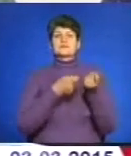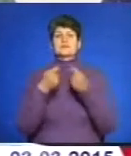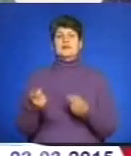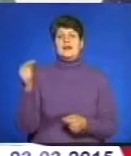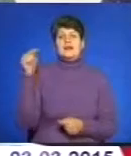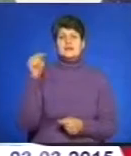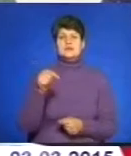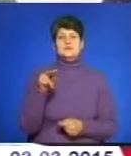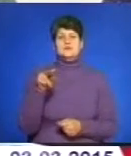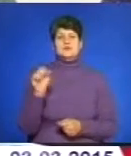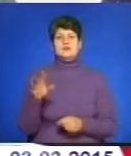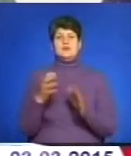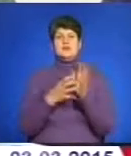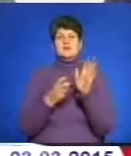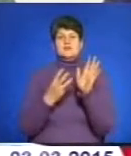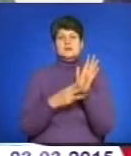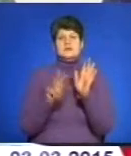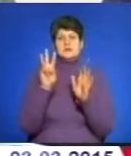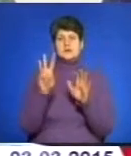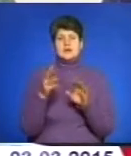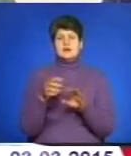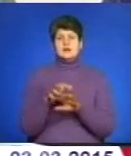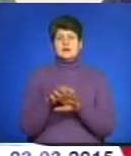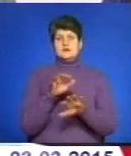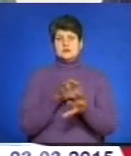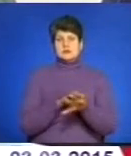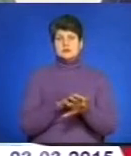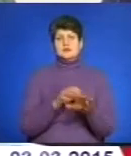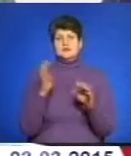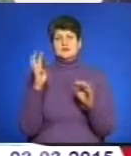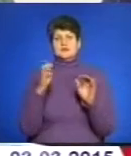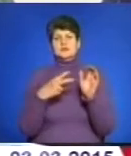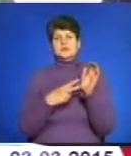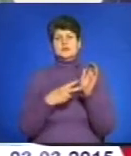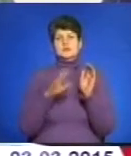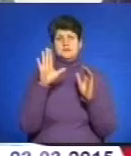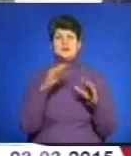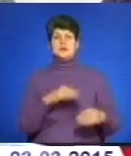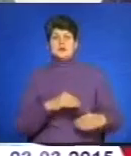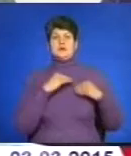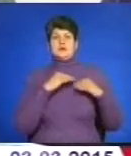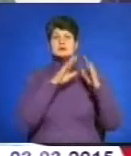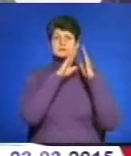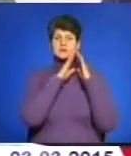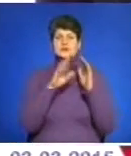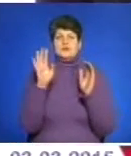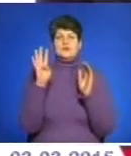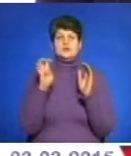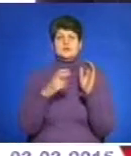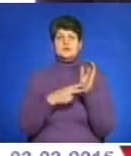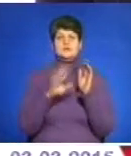тисячу пар, 983 пари взуття, 475 спальників, 475 форм.